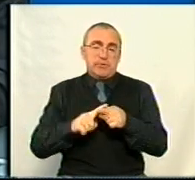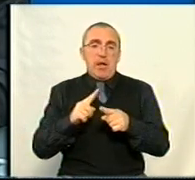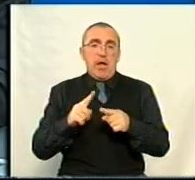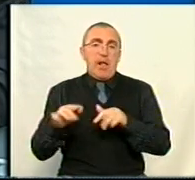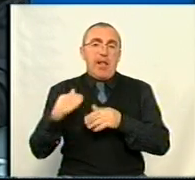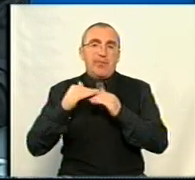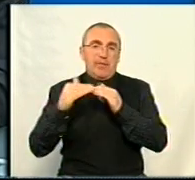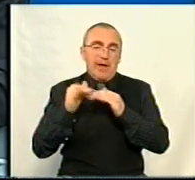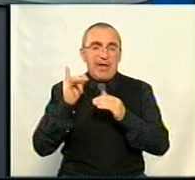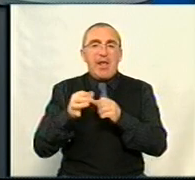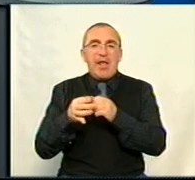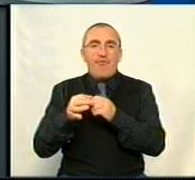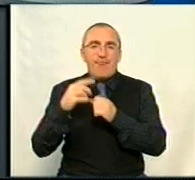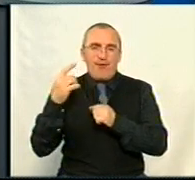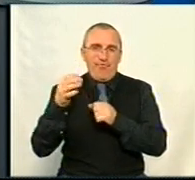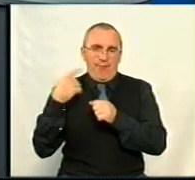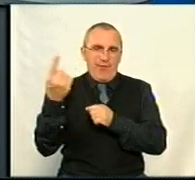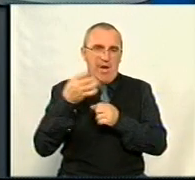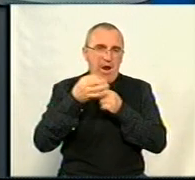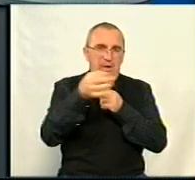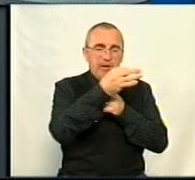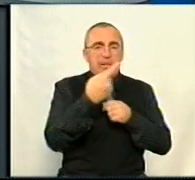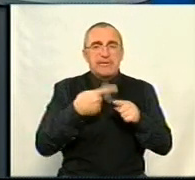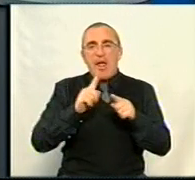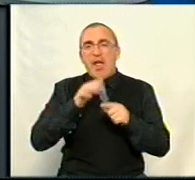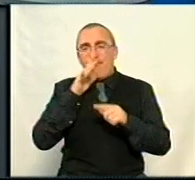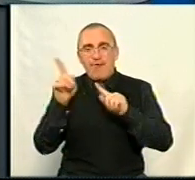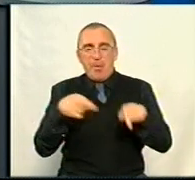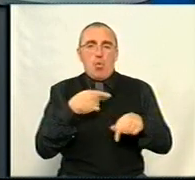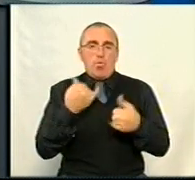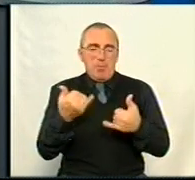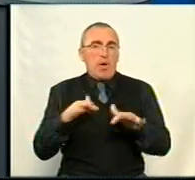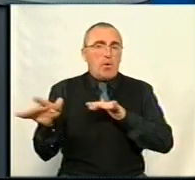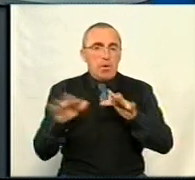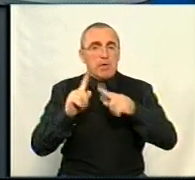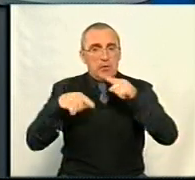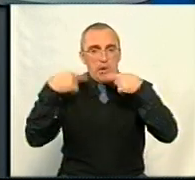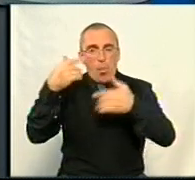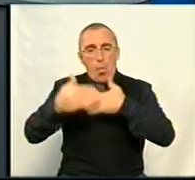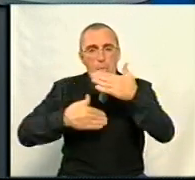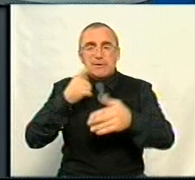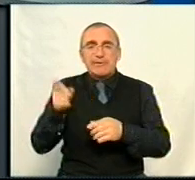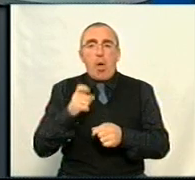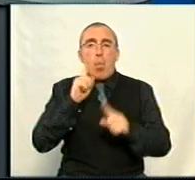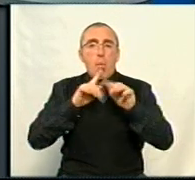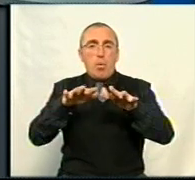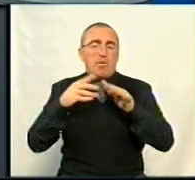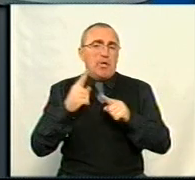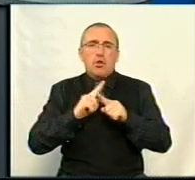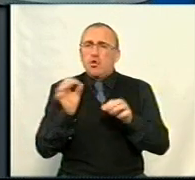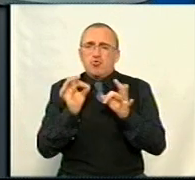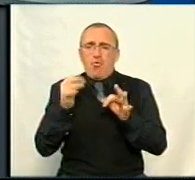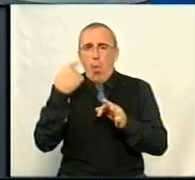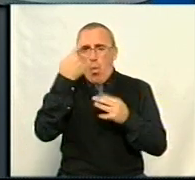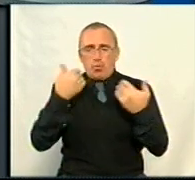територіях, і в регіонах. Тобто це вимога часу, і ми рухаємось наступним кроком за урядом. Тобто нічого особистого?